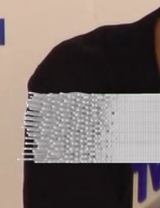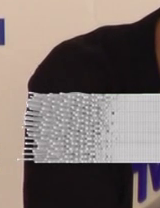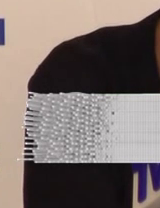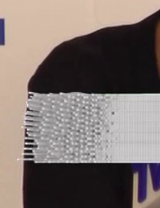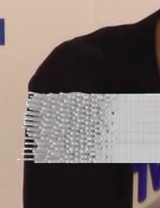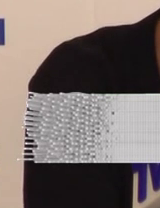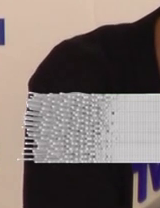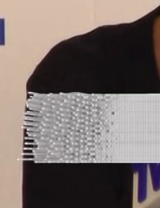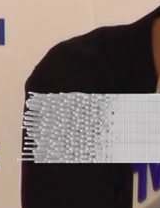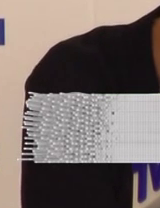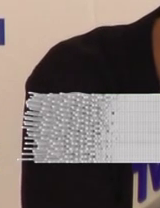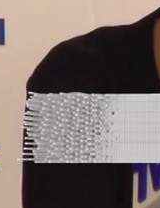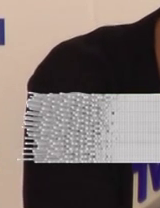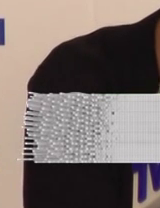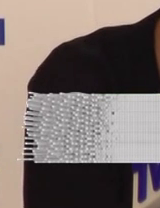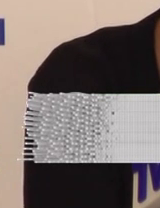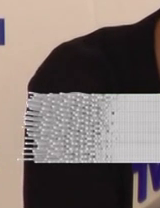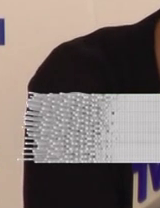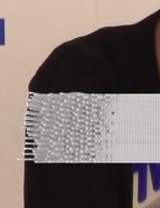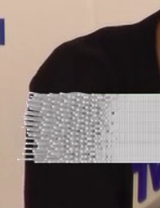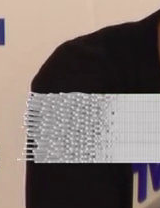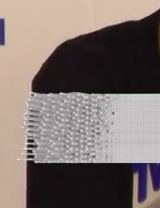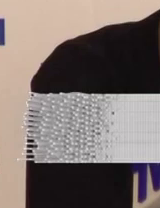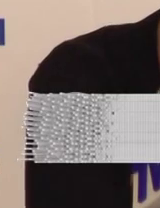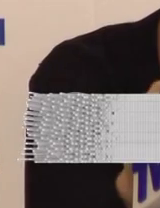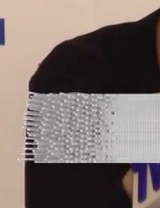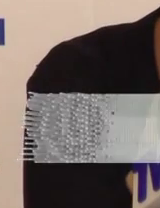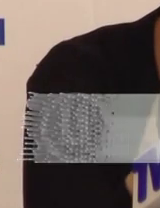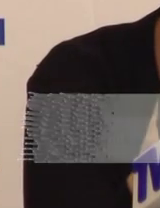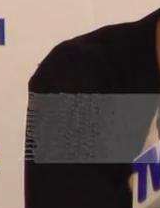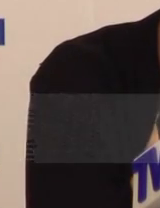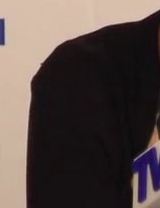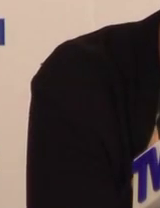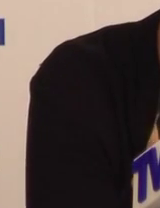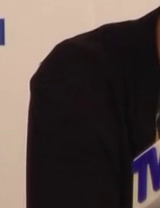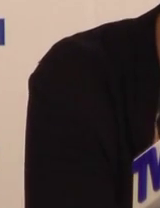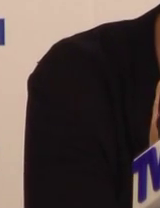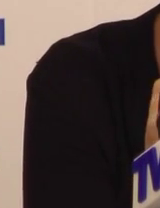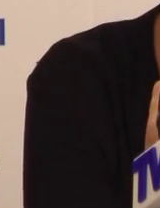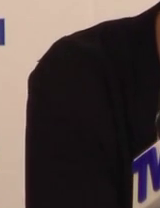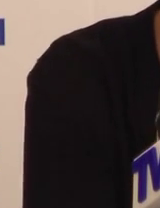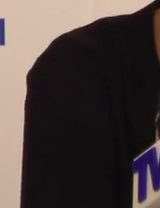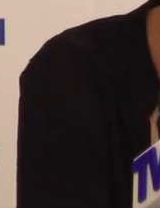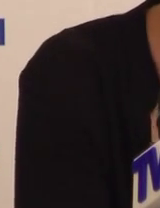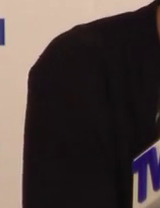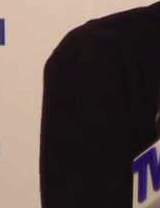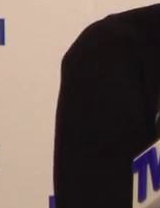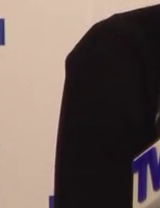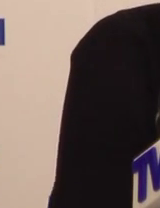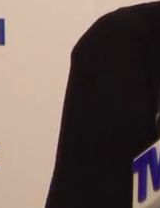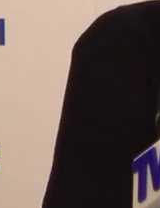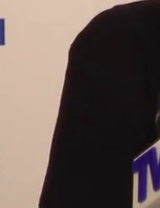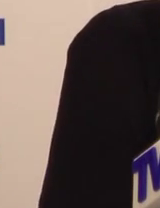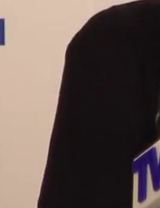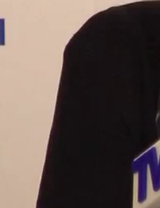є сумніви, зайдіть, перевірте Якщо він є в цьому реєстрі, значить на нього розповсюджується заборона Якщо немає, не